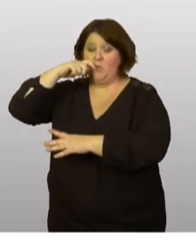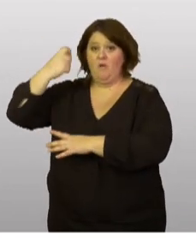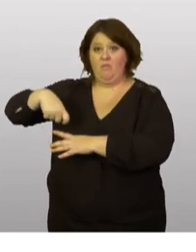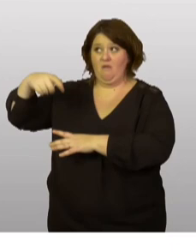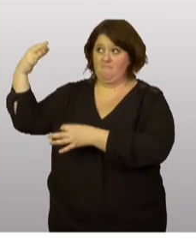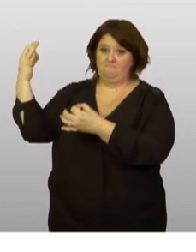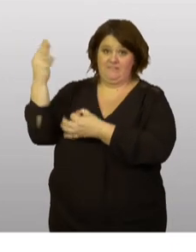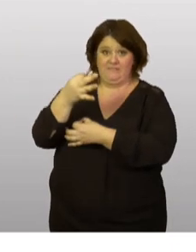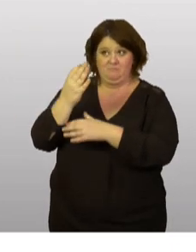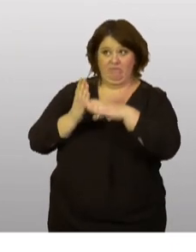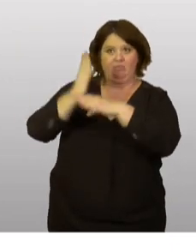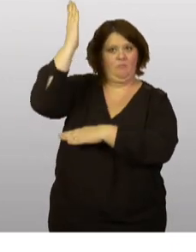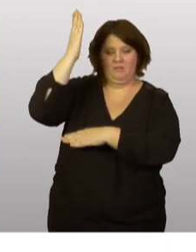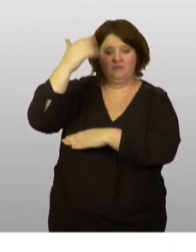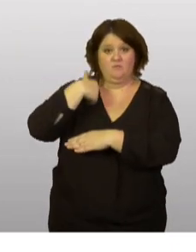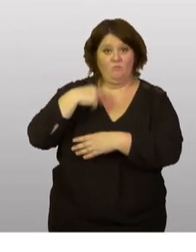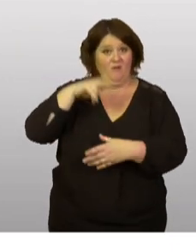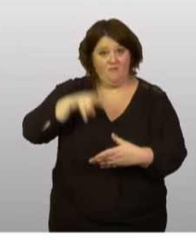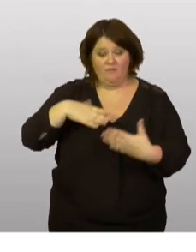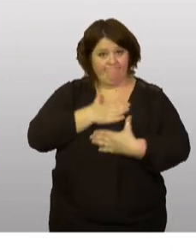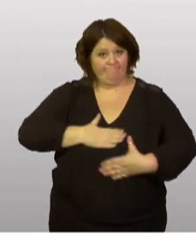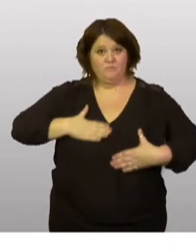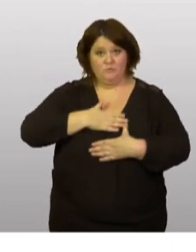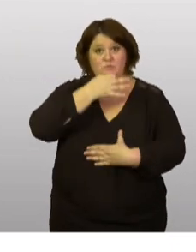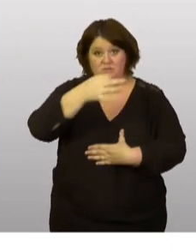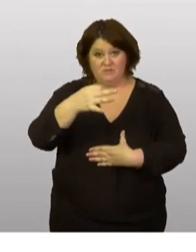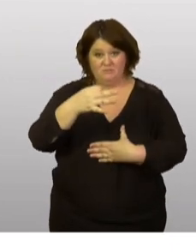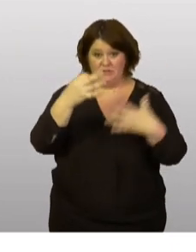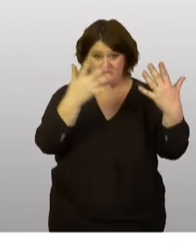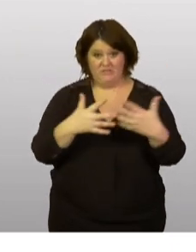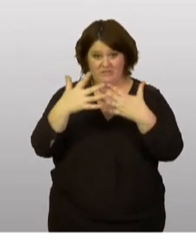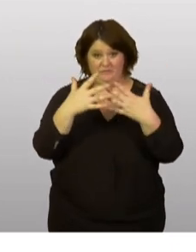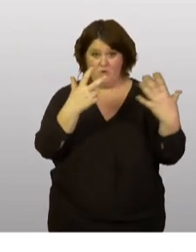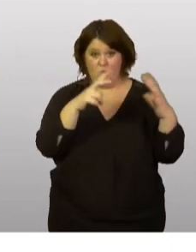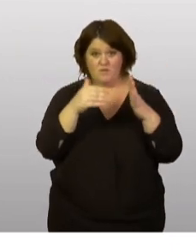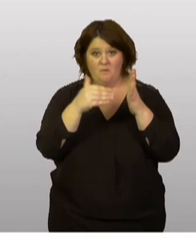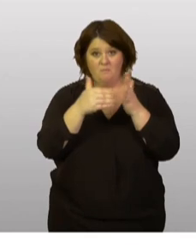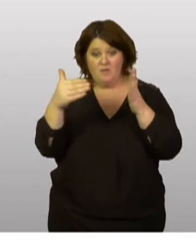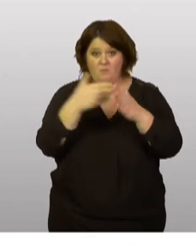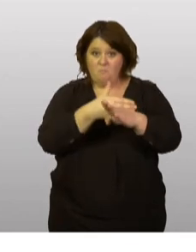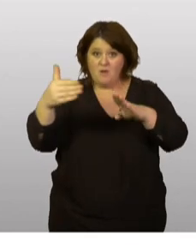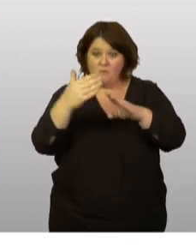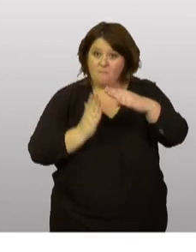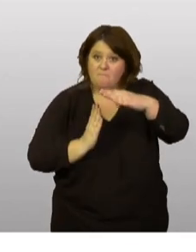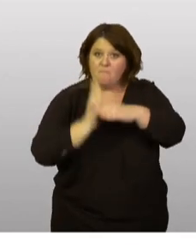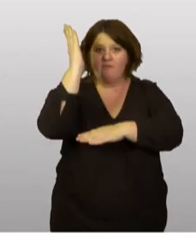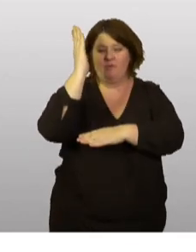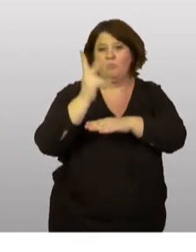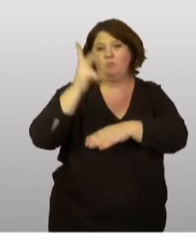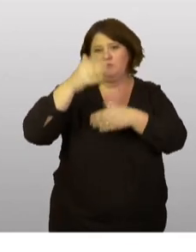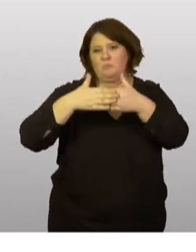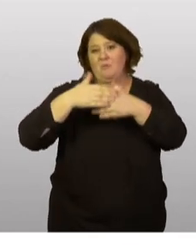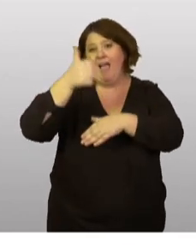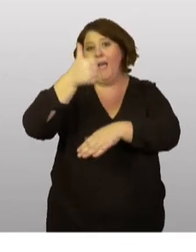En fait, je suis heureuse de pouvoir vous annoncer que nous dépassons ce chiffre et que nous sommes plus proches du